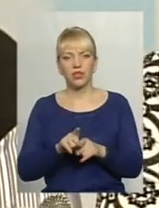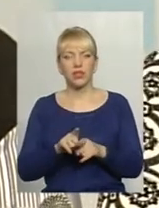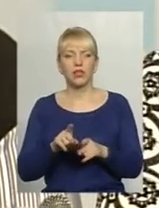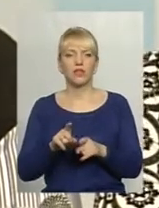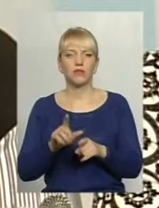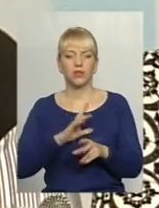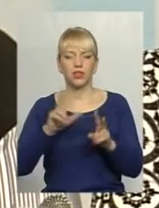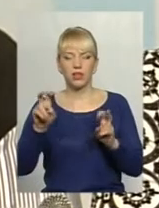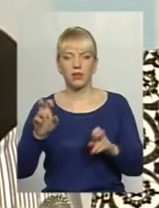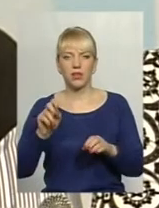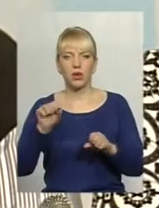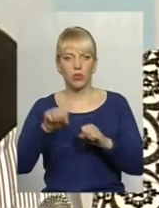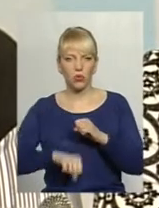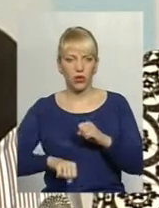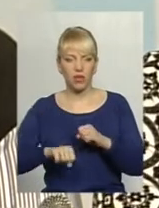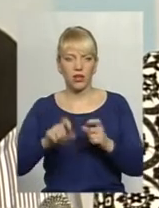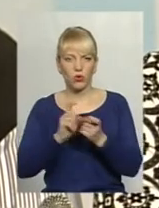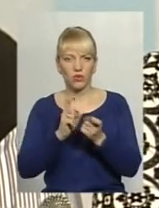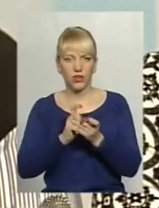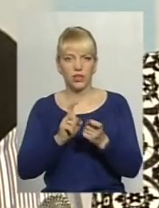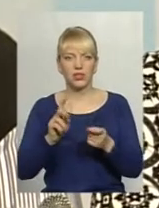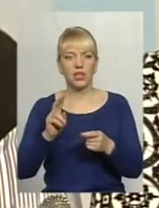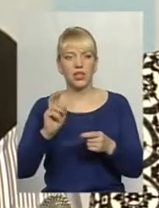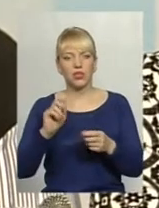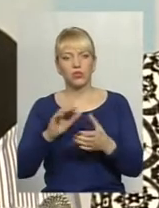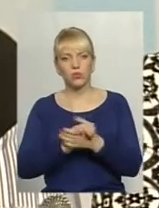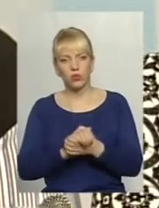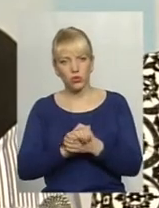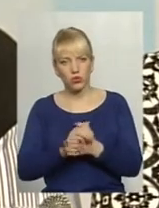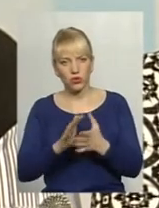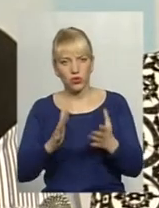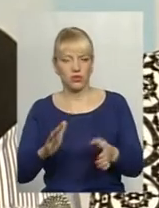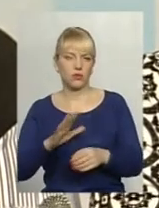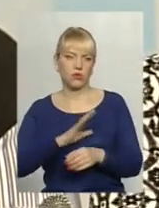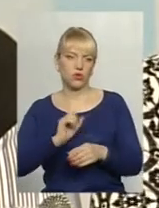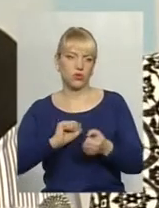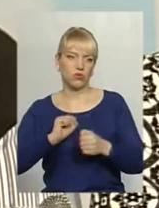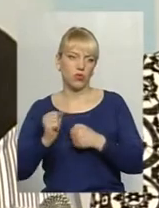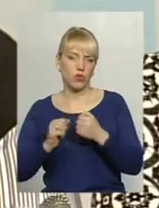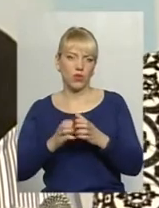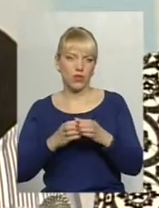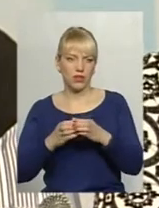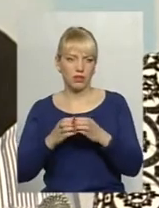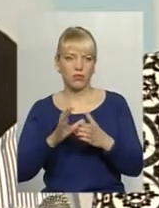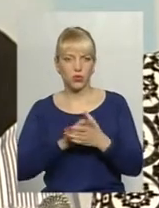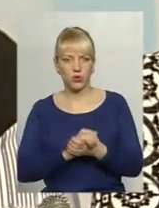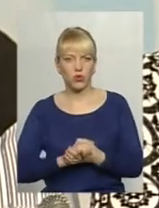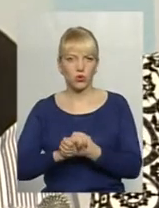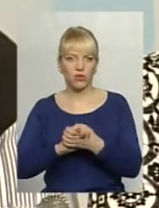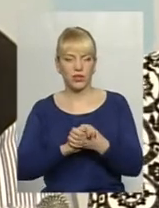конфліктності, більше такого дружності, колектив до згуртованості